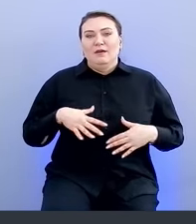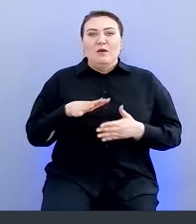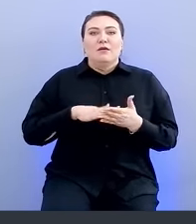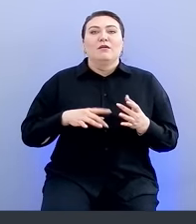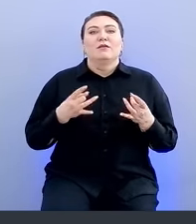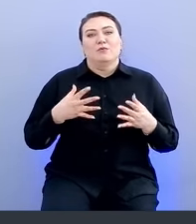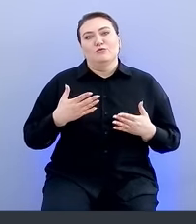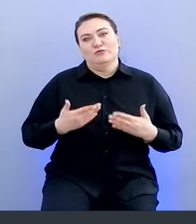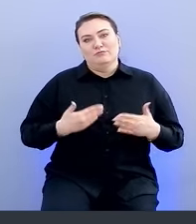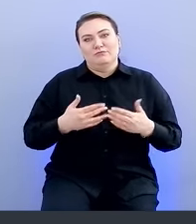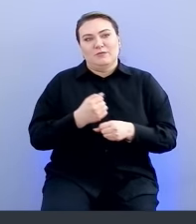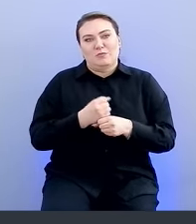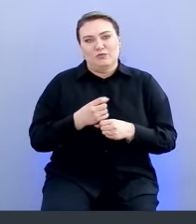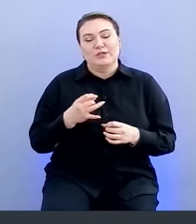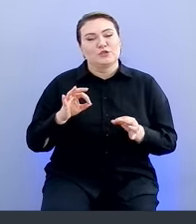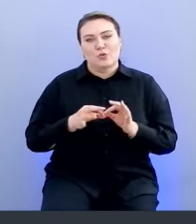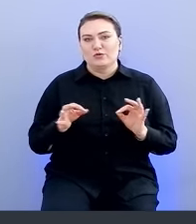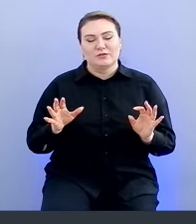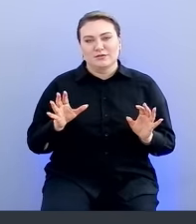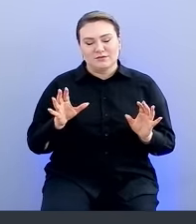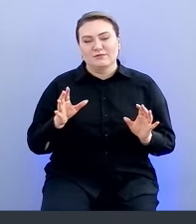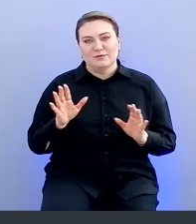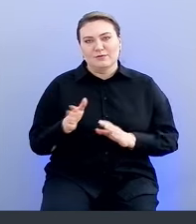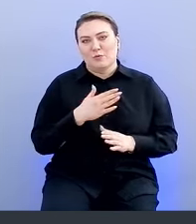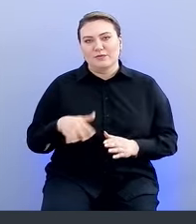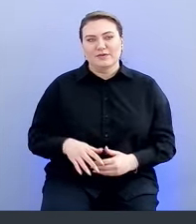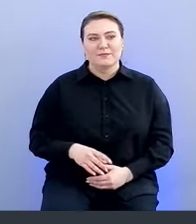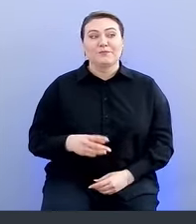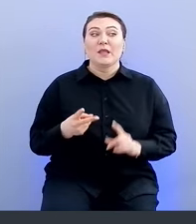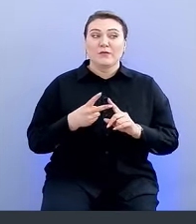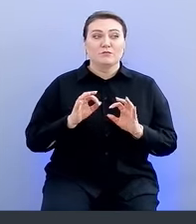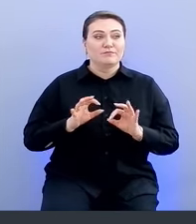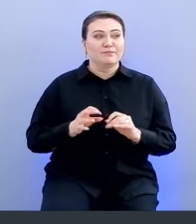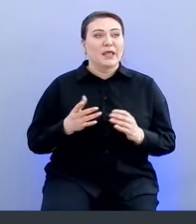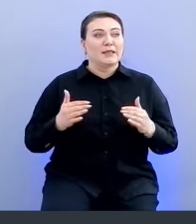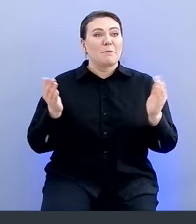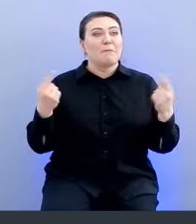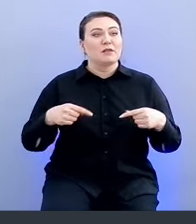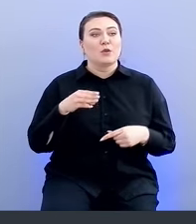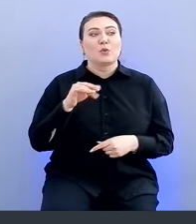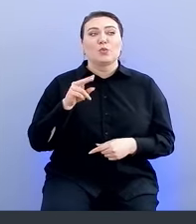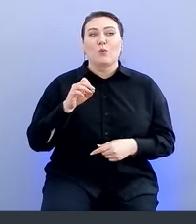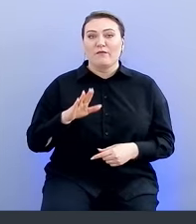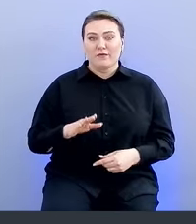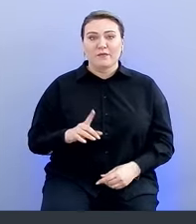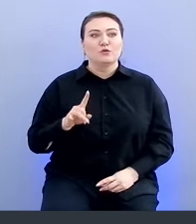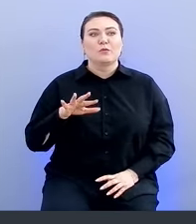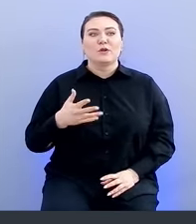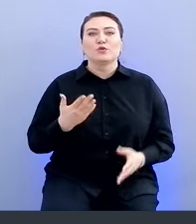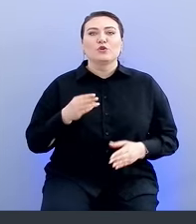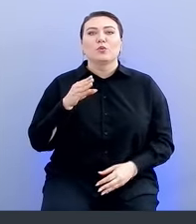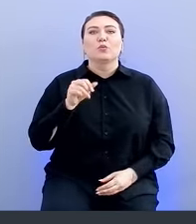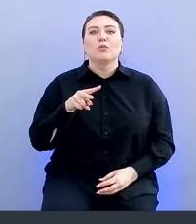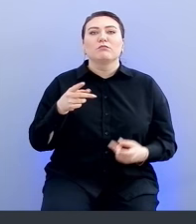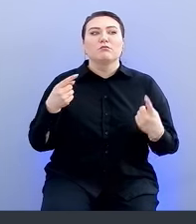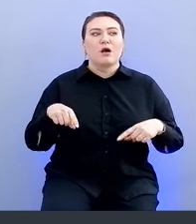ресурсов и не возникло сложности. Второе, и постараюсь быстро, это падение тулов. Что происходит, если